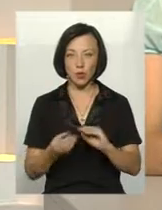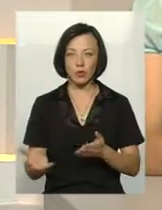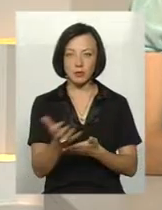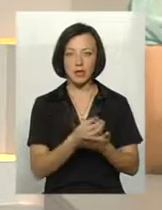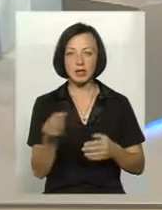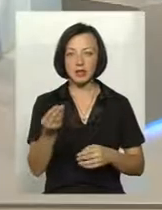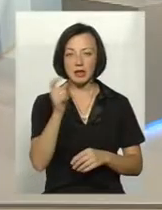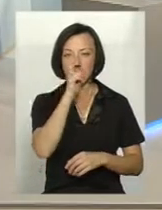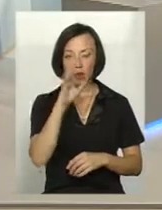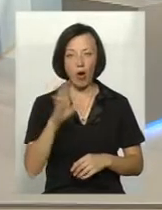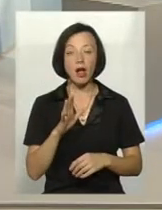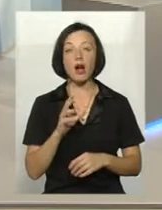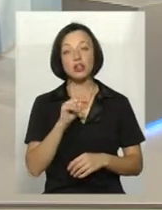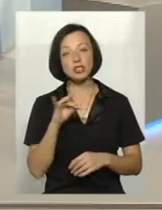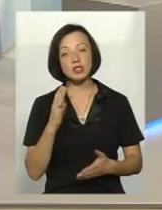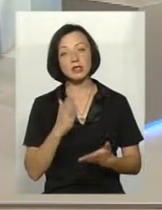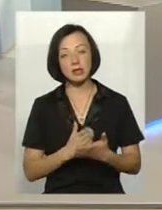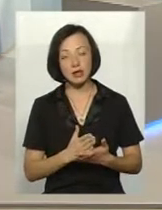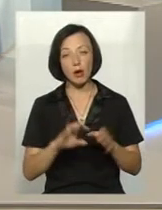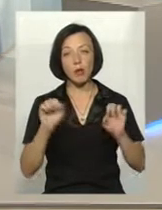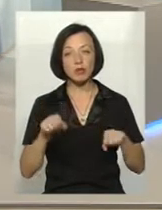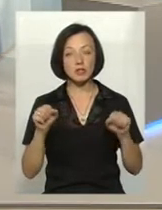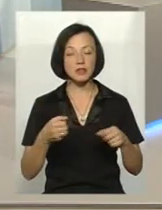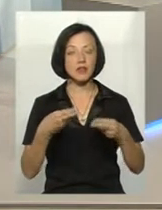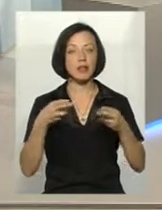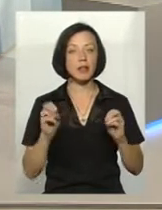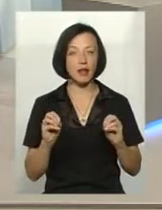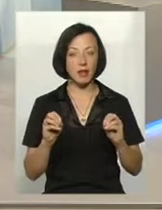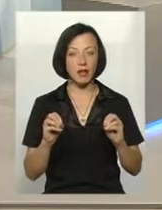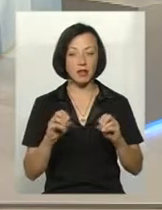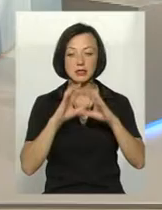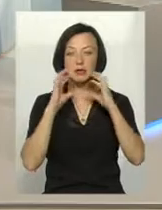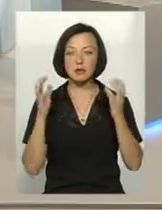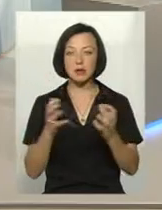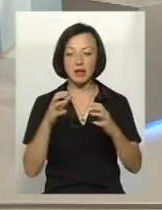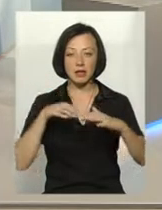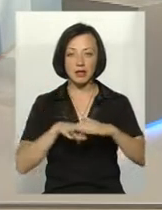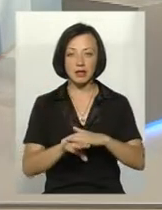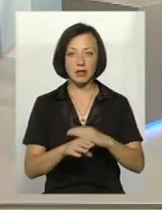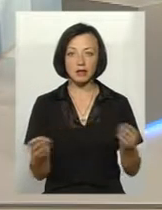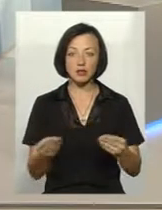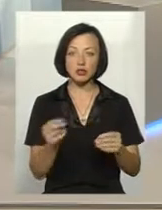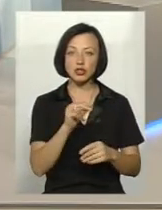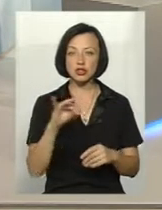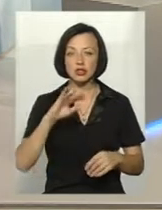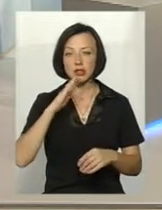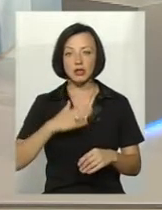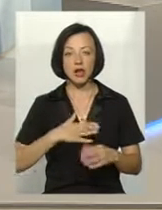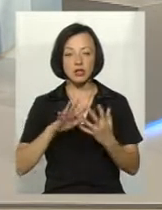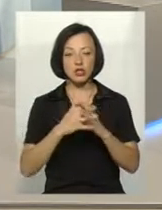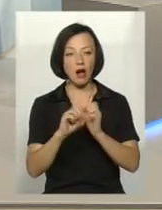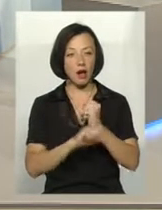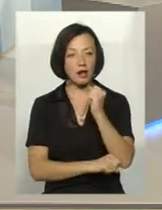результатів. А чи маємо можливість, чи маємо де зберегти, чи це збільжує? Чи наші аграрії,